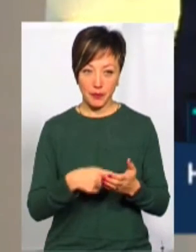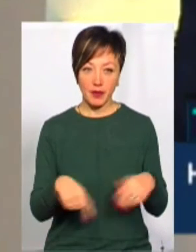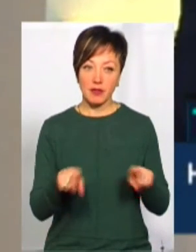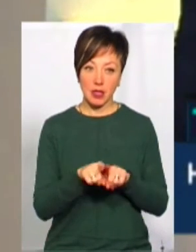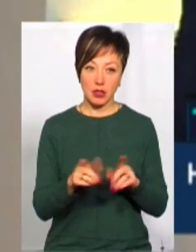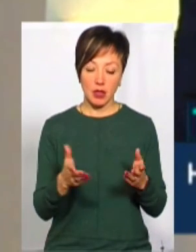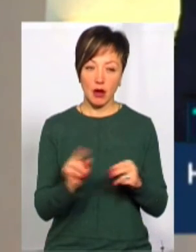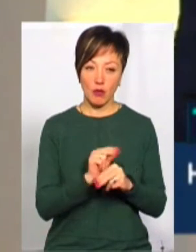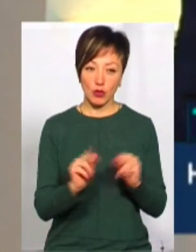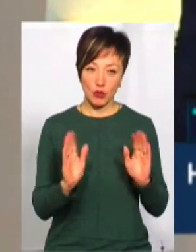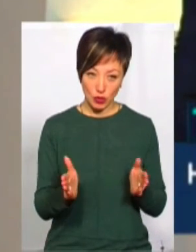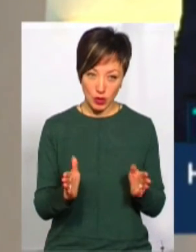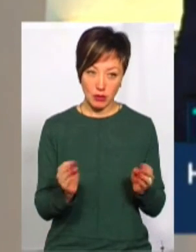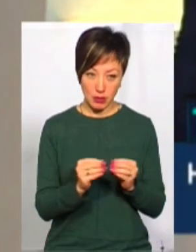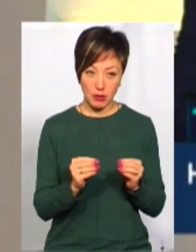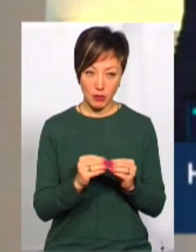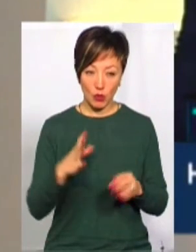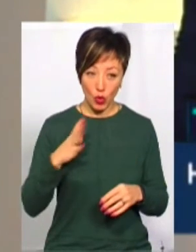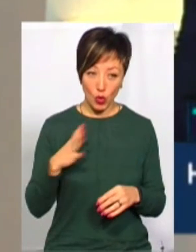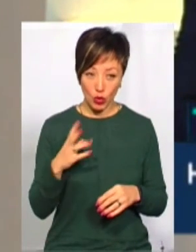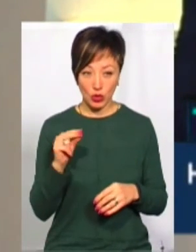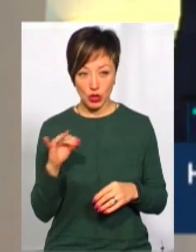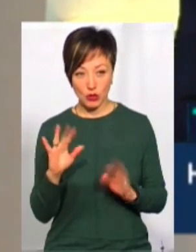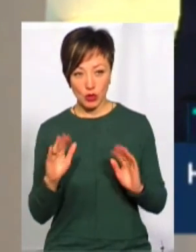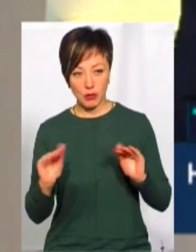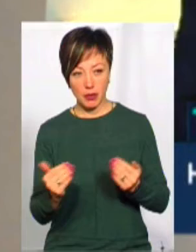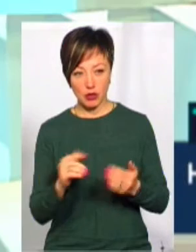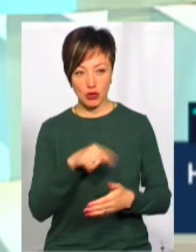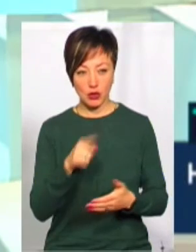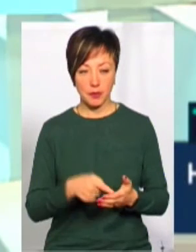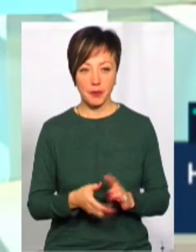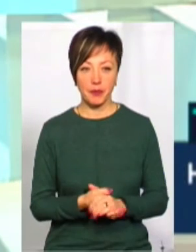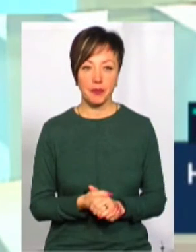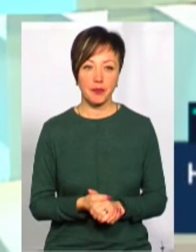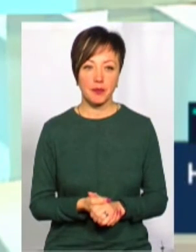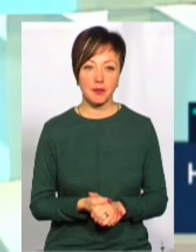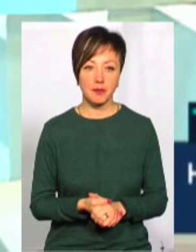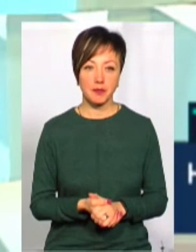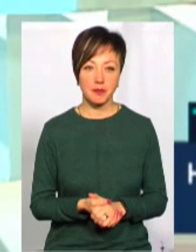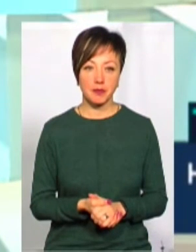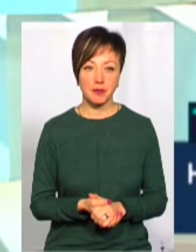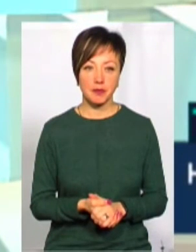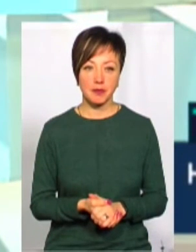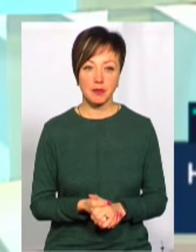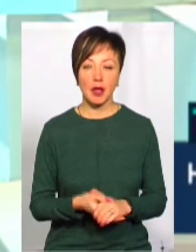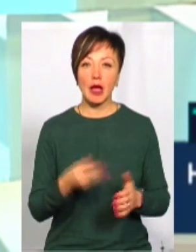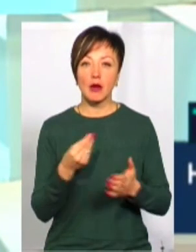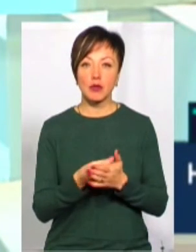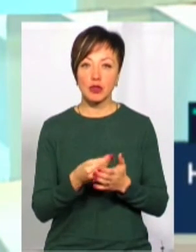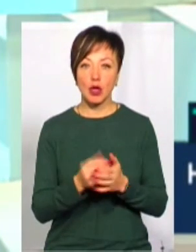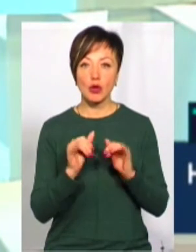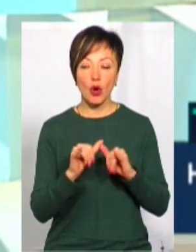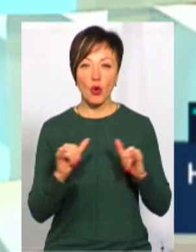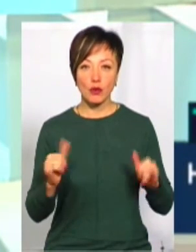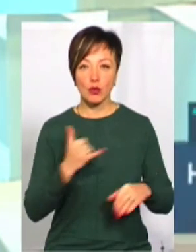То все ж таки ремонтів буде як було, чи все ж таки буде як менше? Ну, бюджет розвитку в нас